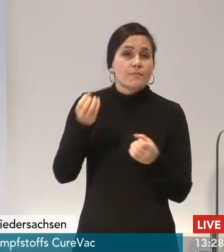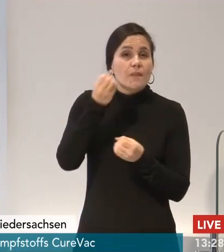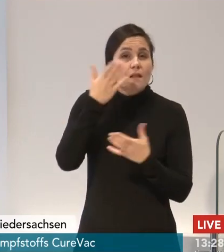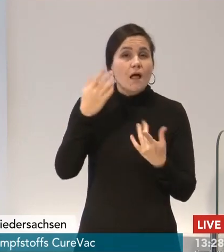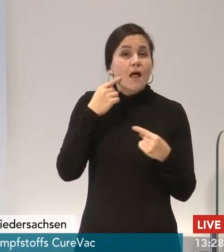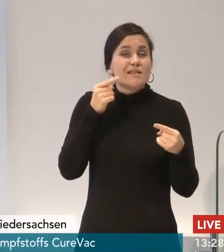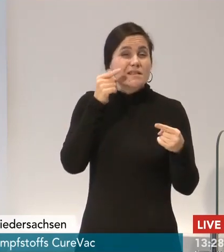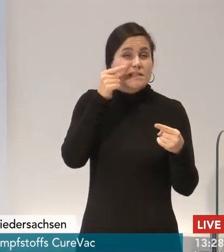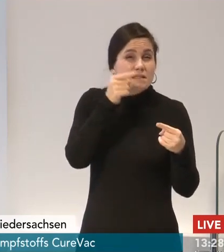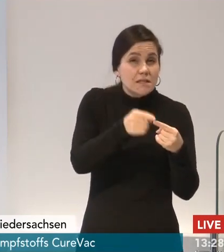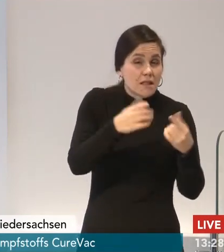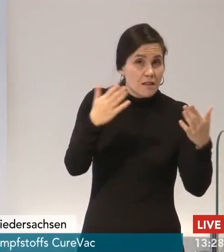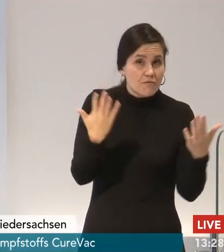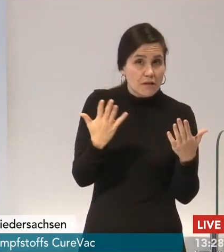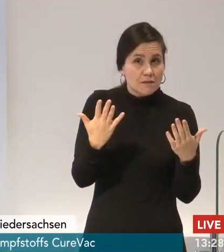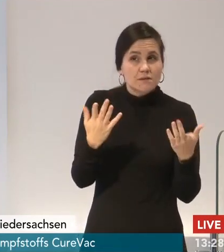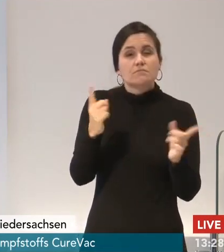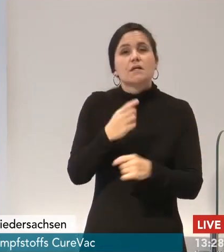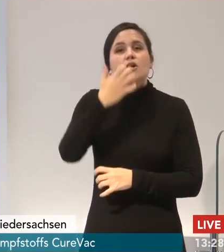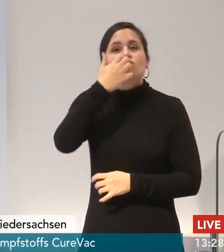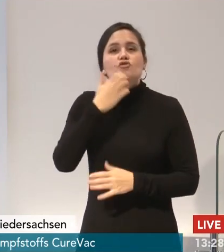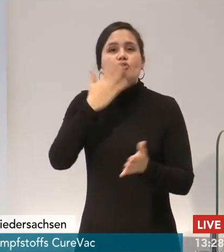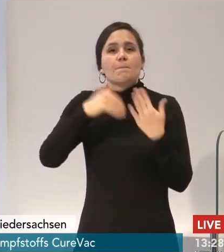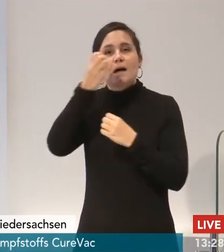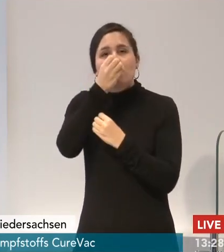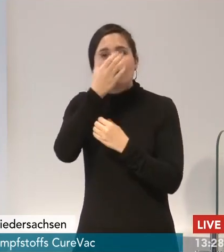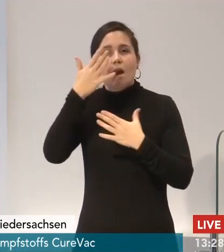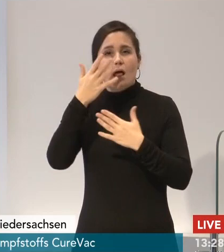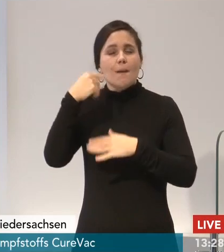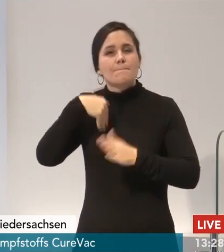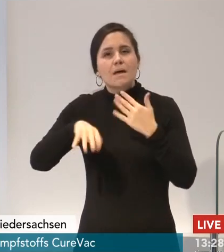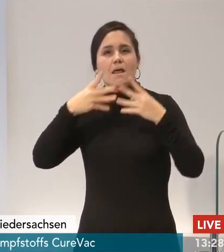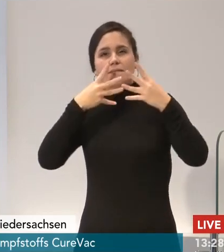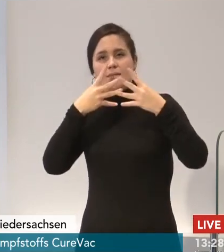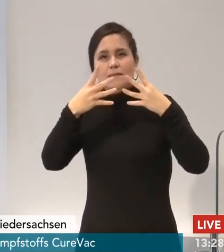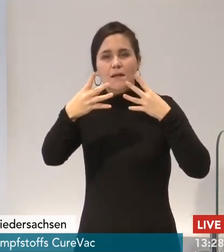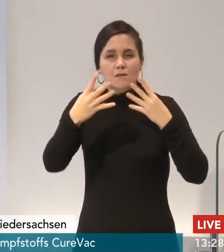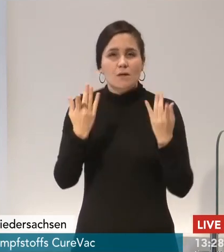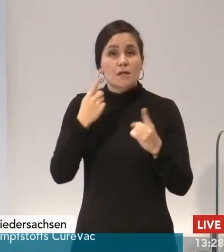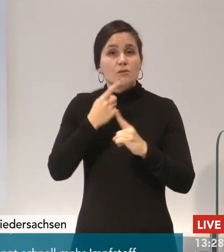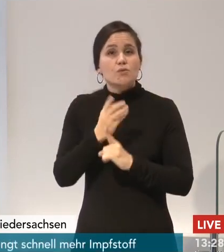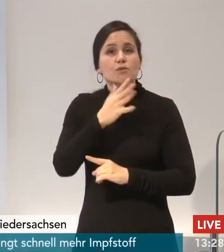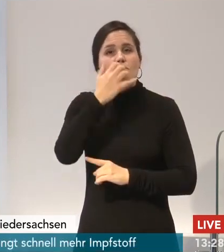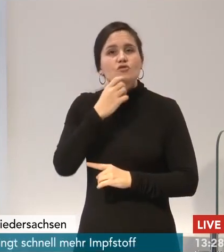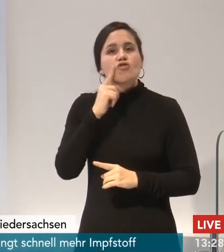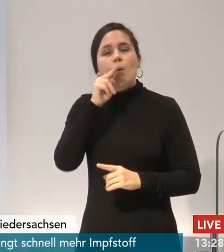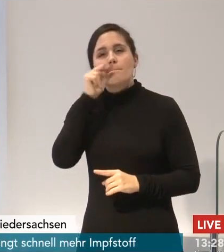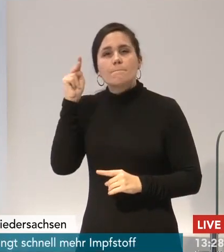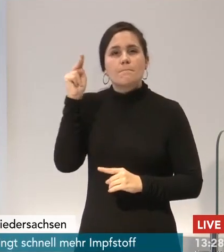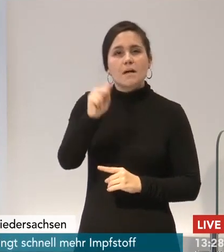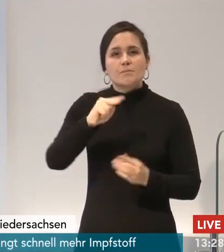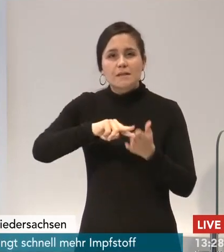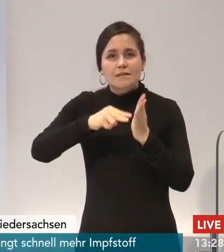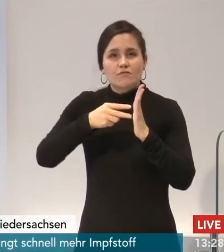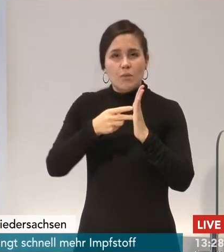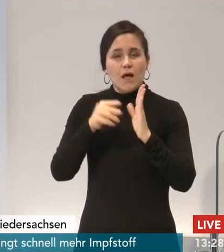viel Klarheit und Transparenz wie möglich an den Tag zu legen und auch so viel Perspektivplanung dem Bildungssystem in Gänze,